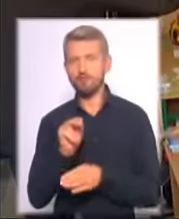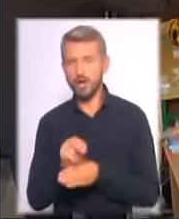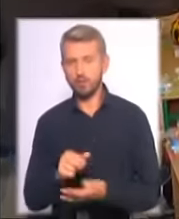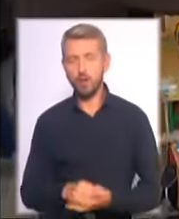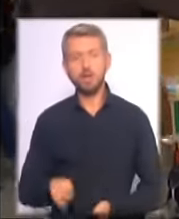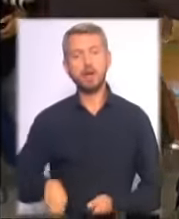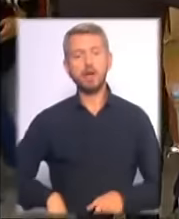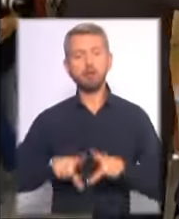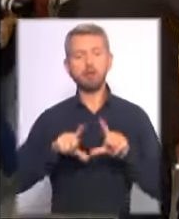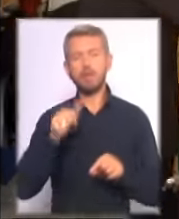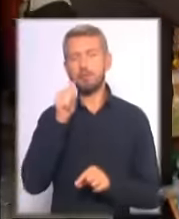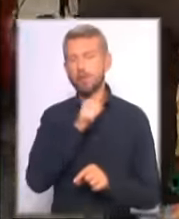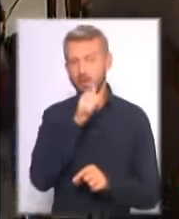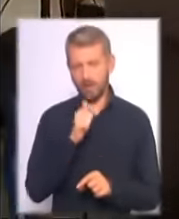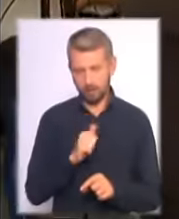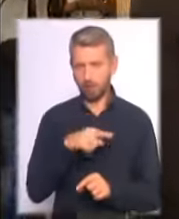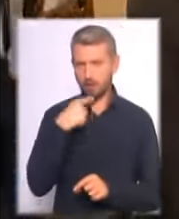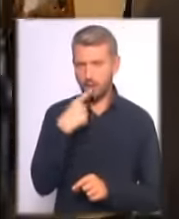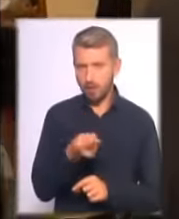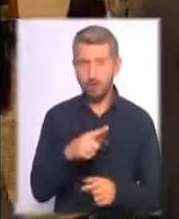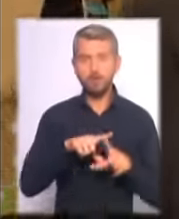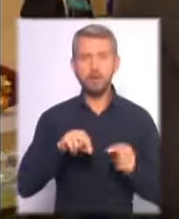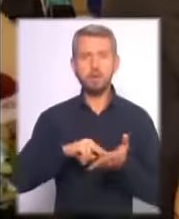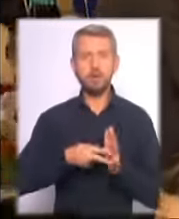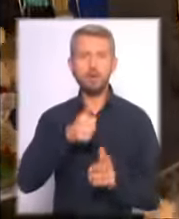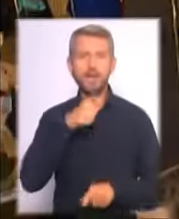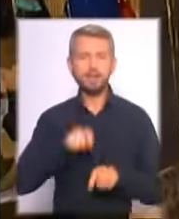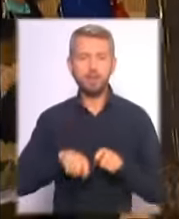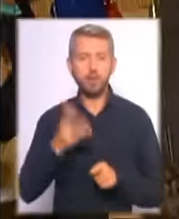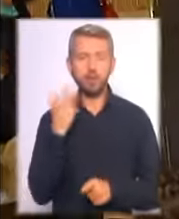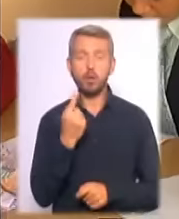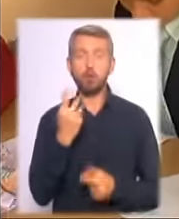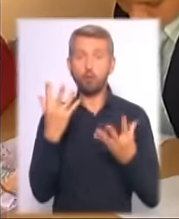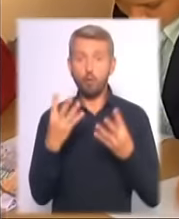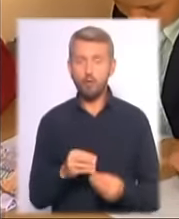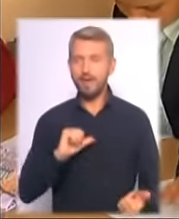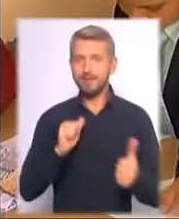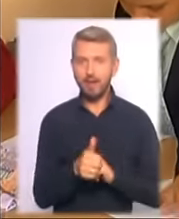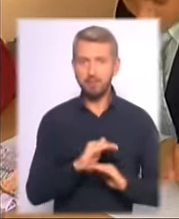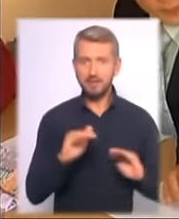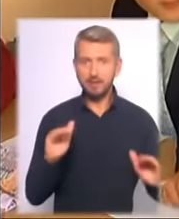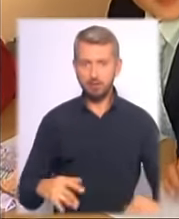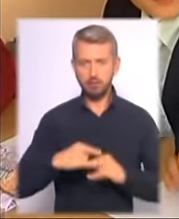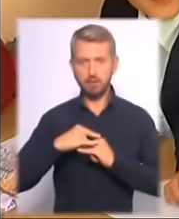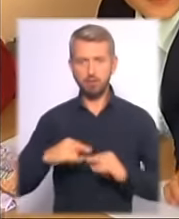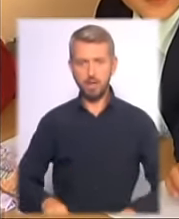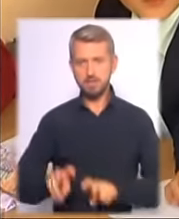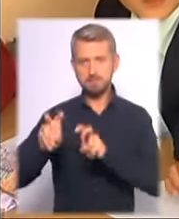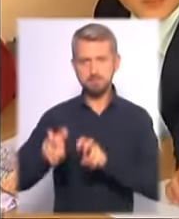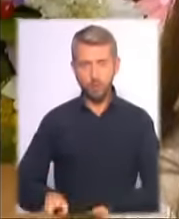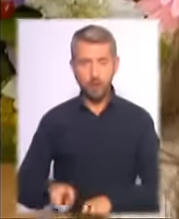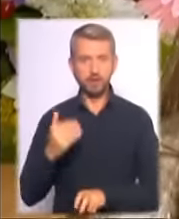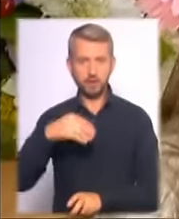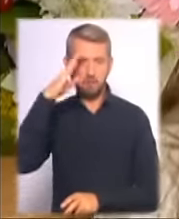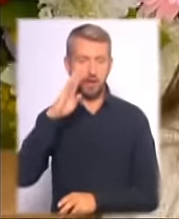Директор школи по секрету зізнається, у школі планують експеримент, коли одного дня замість учнів за парти посадять їхніх батьків.